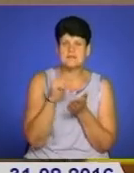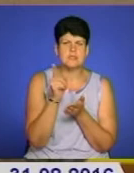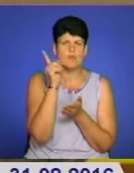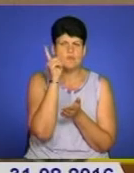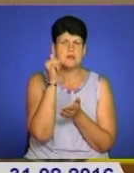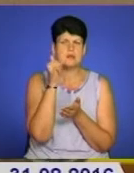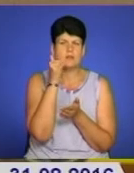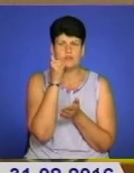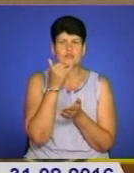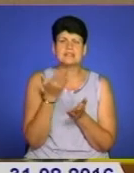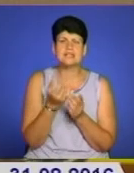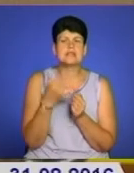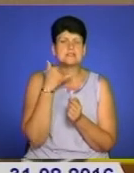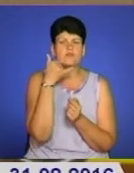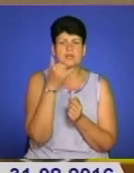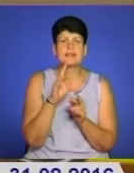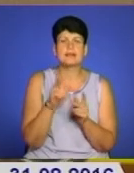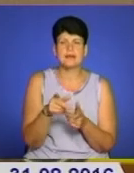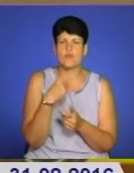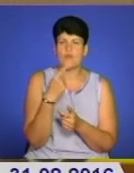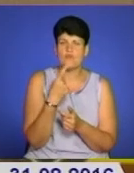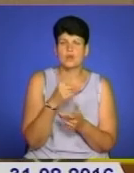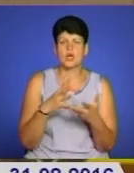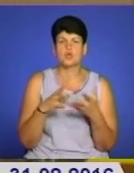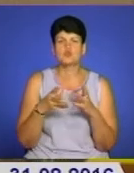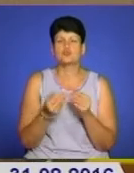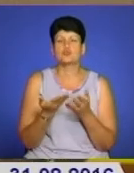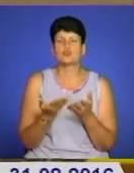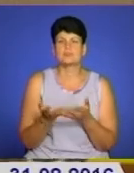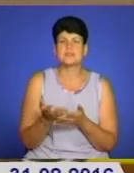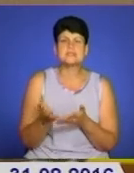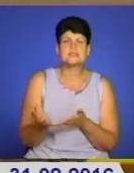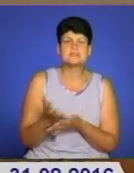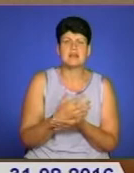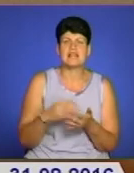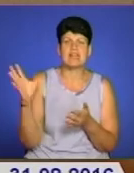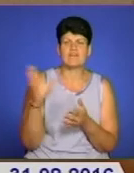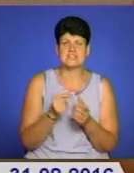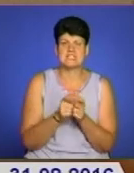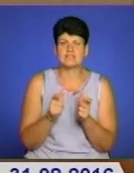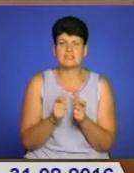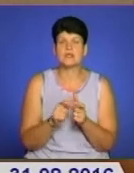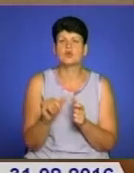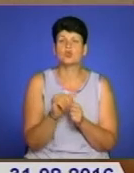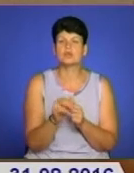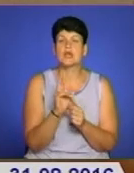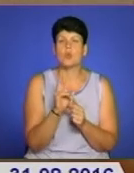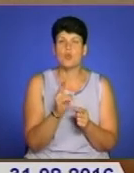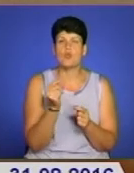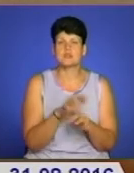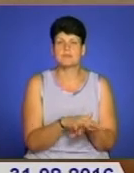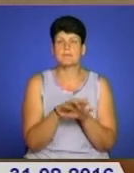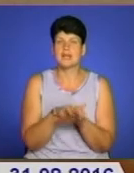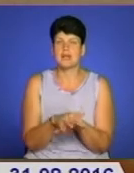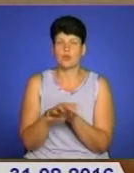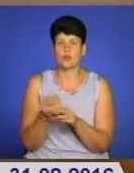телефони, з яких дзвонили, як представлялися, яку суму вимагали, зберегла всі квитанції, куди, кому вона прораховувала кошти. Кошти